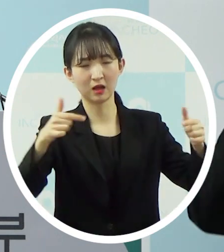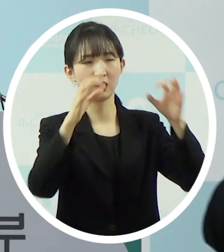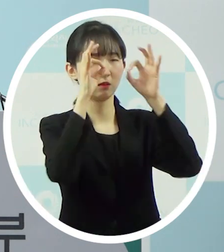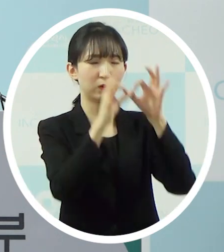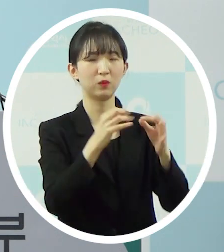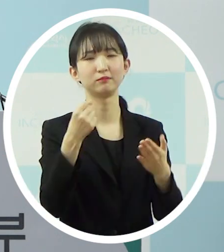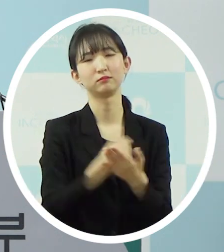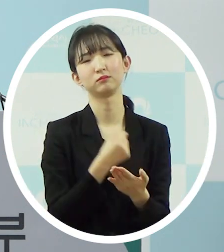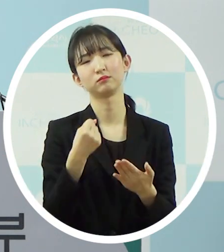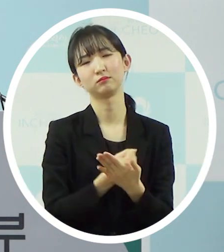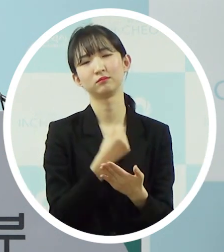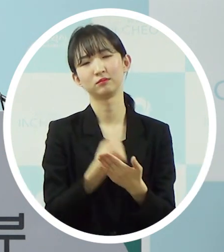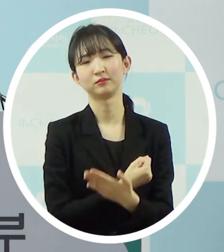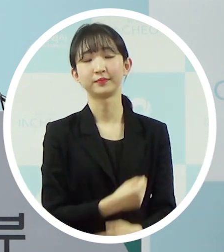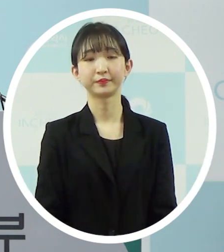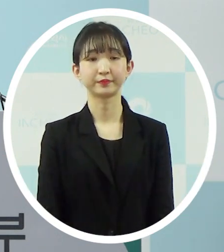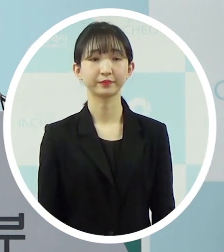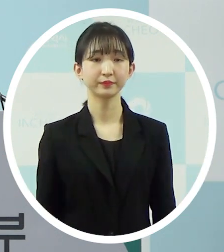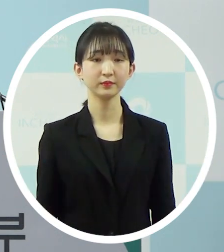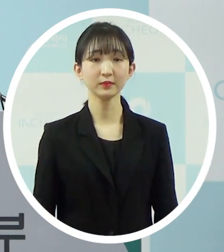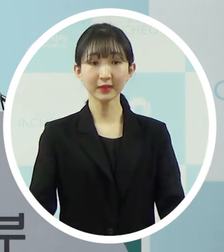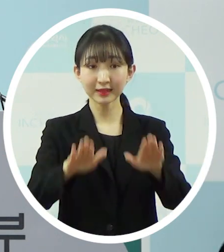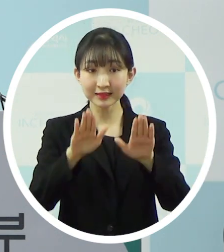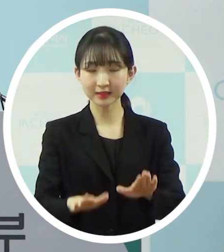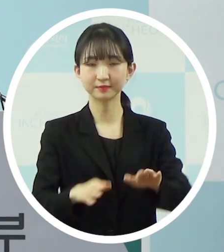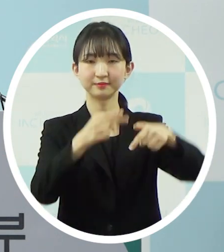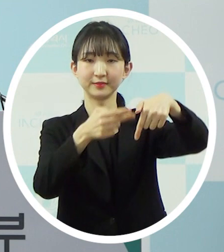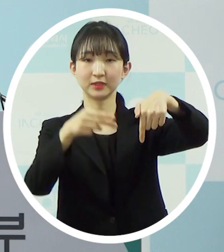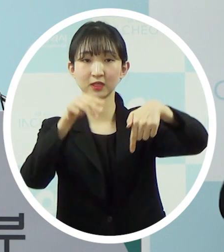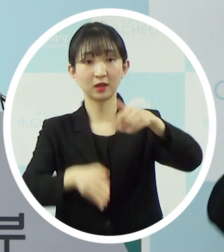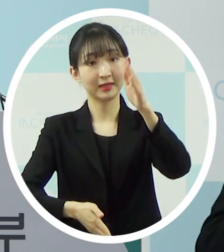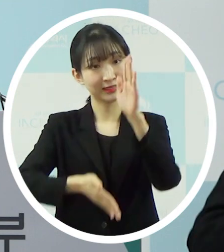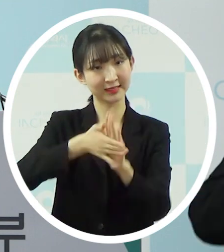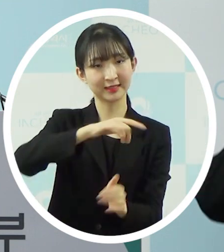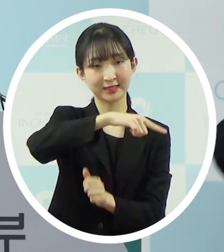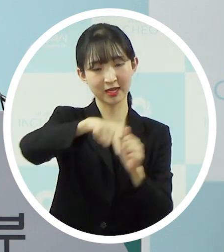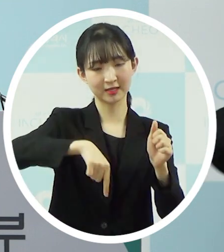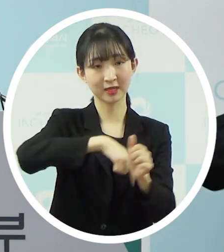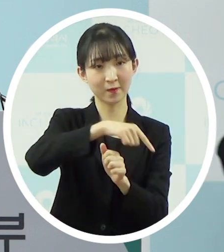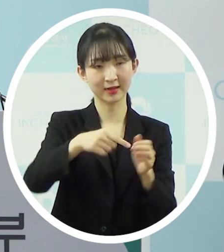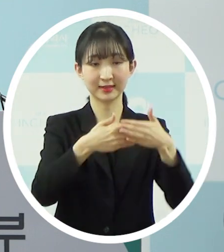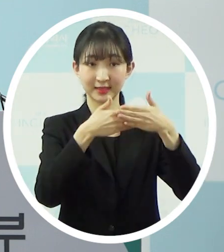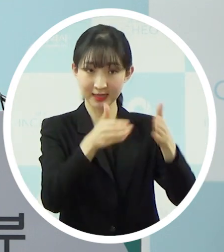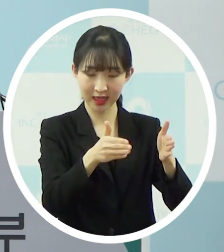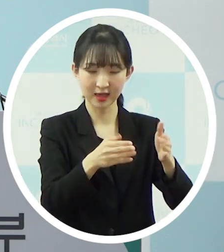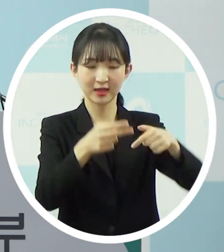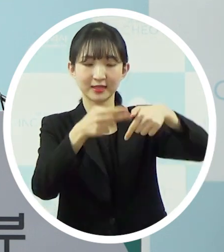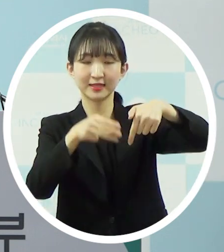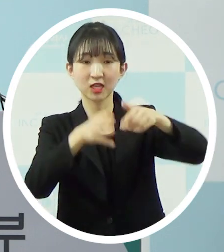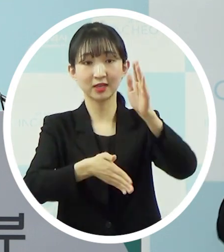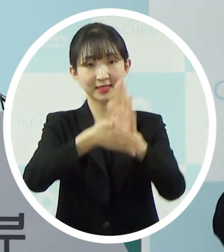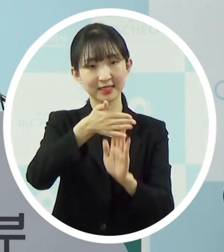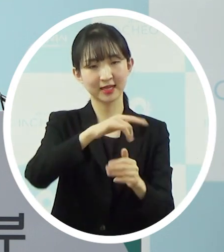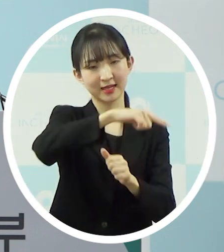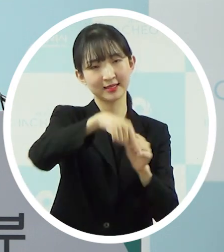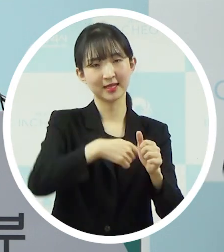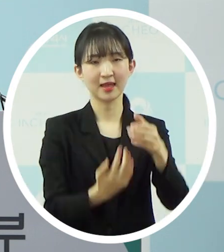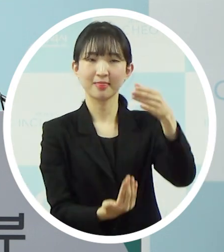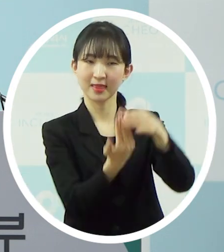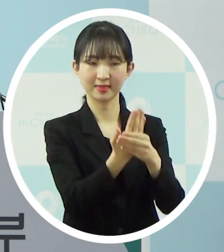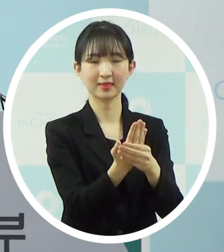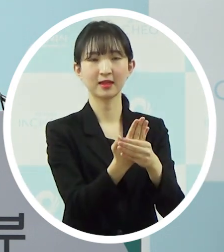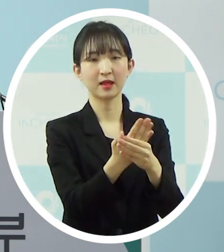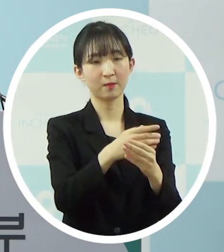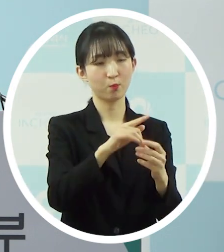안타깝습니다. 현재 인천시는 재난상황안전실의 인천시 재난안전대책본부에